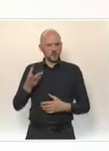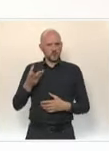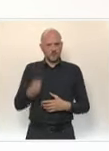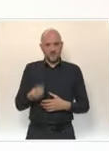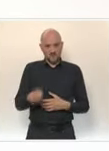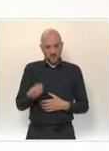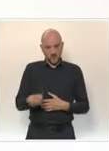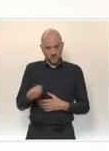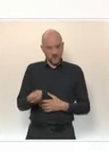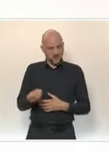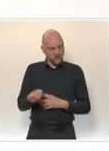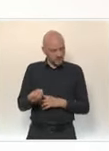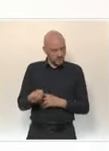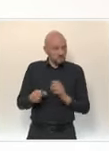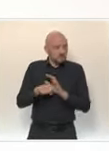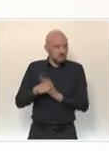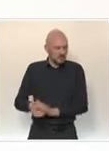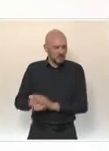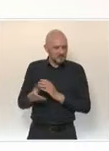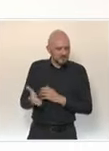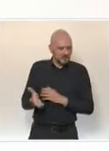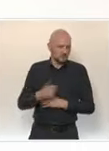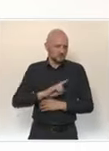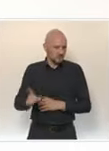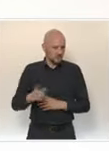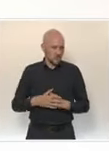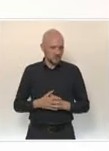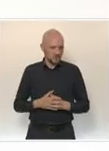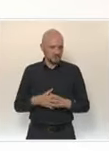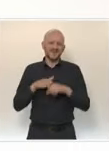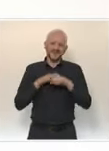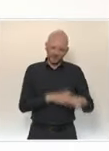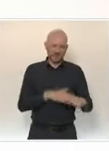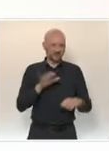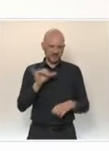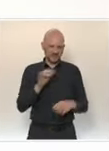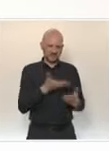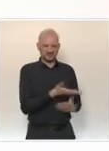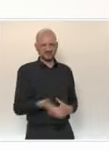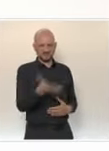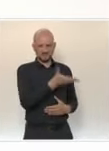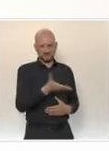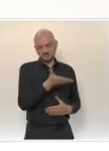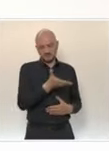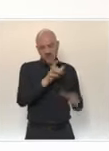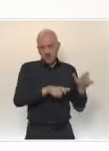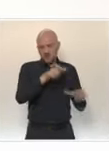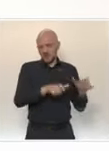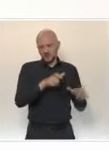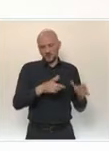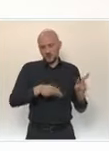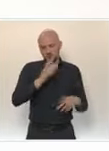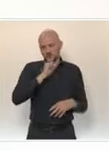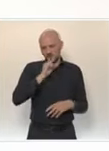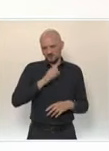Notre objectif, c'est de continuer à protéger en priorité les personnes les plus exposées aux formes graves,'est-à-dire les populations les plus âgées.